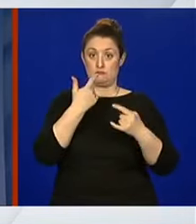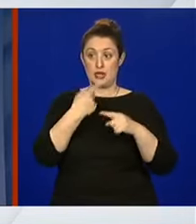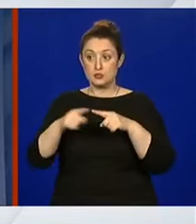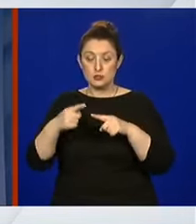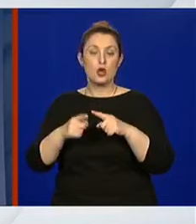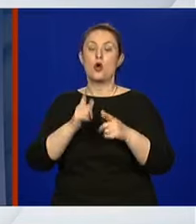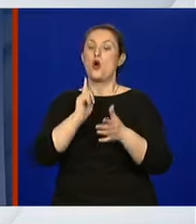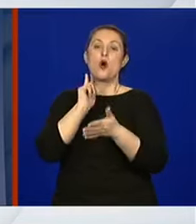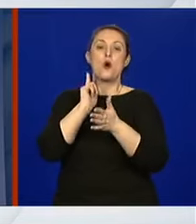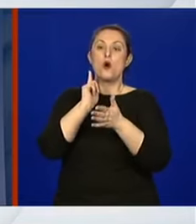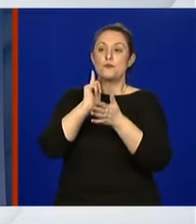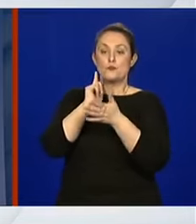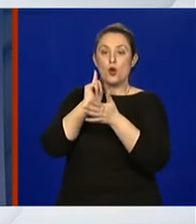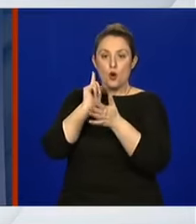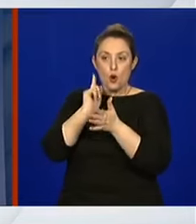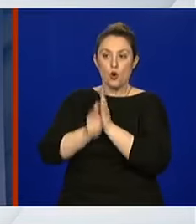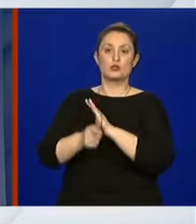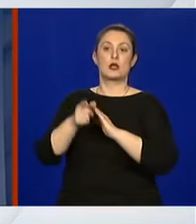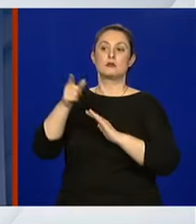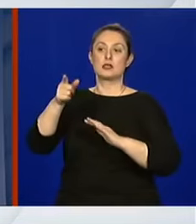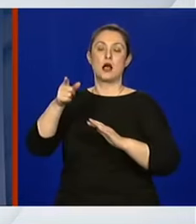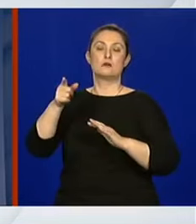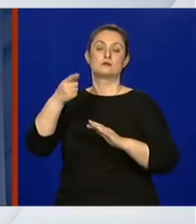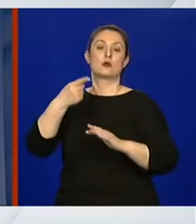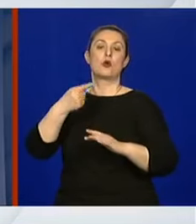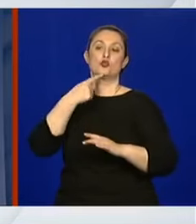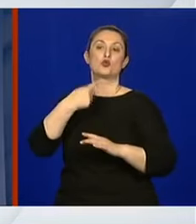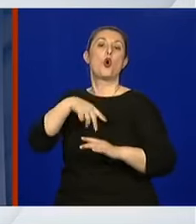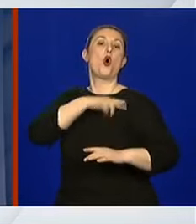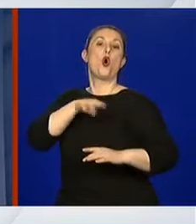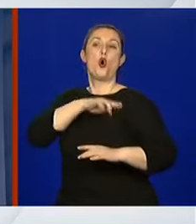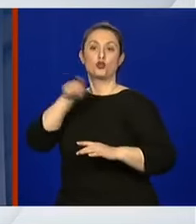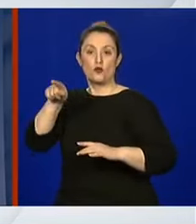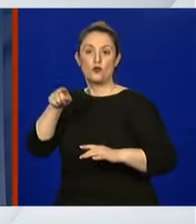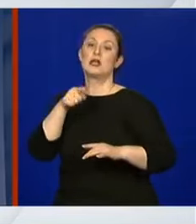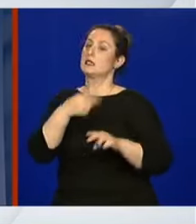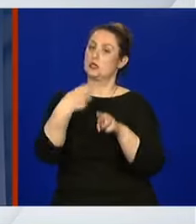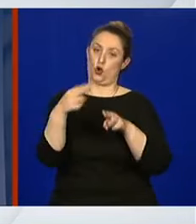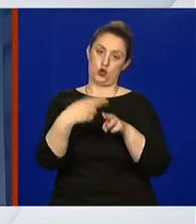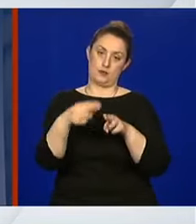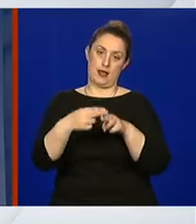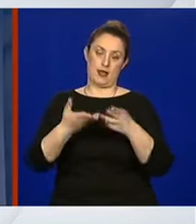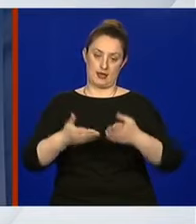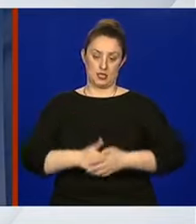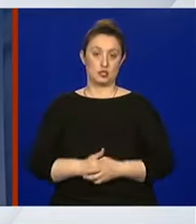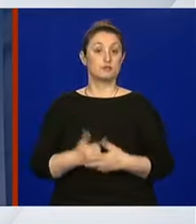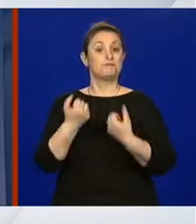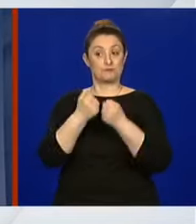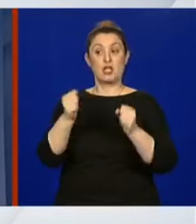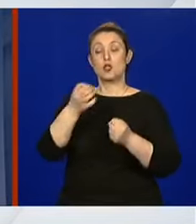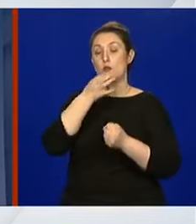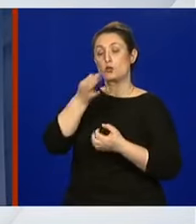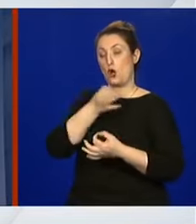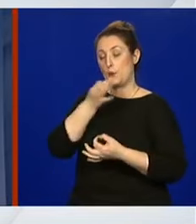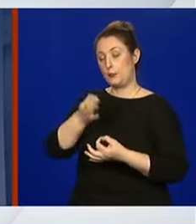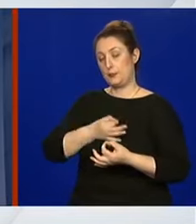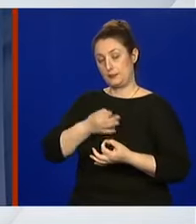dogovoru sa odgovornim osobama i riješi. Evo, izvolite, možete postaviti od pitanja.